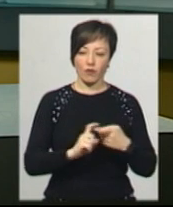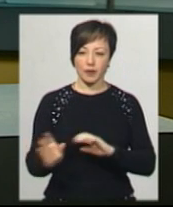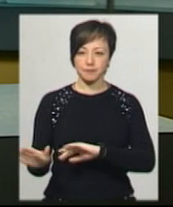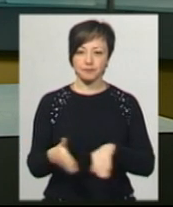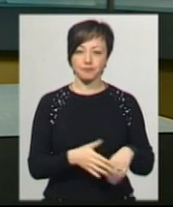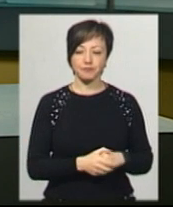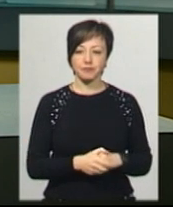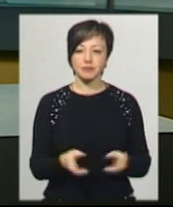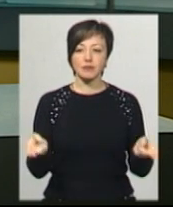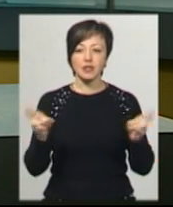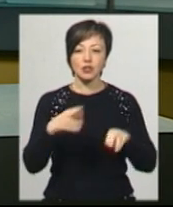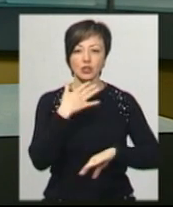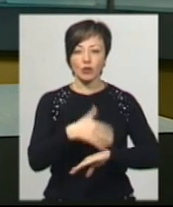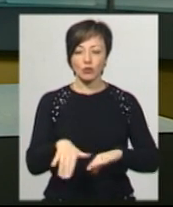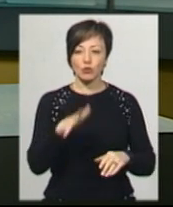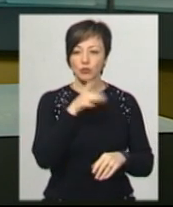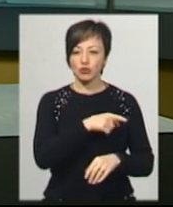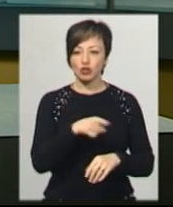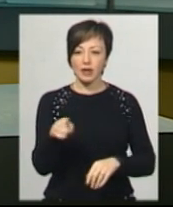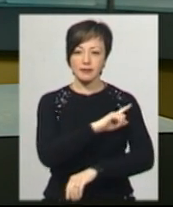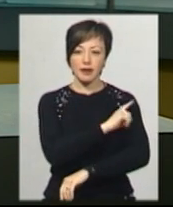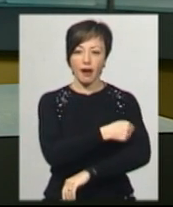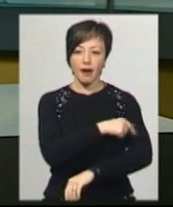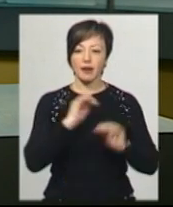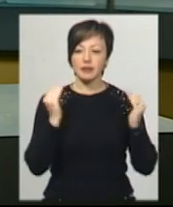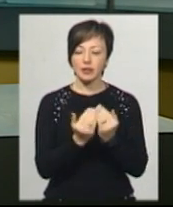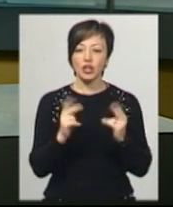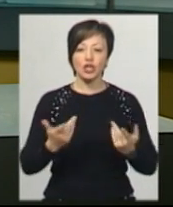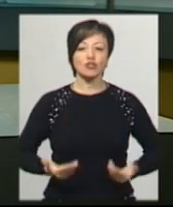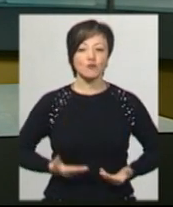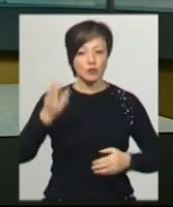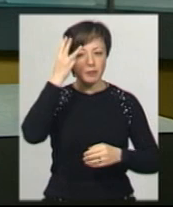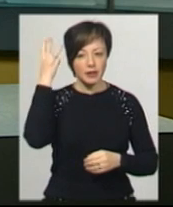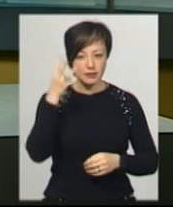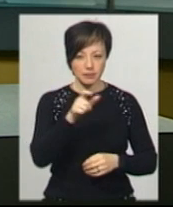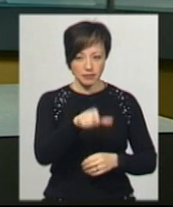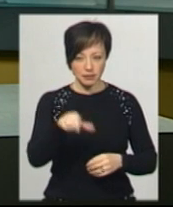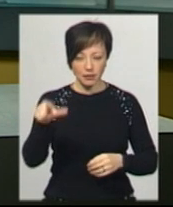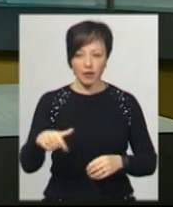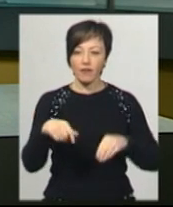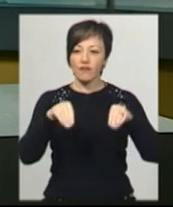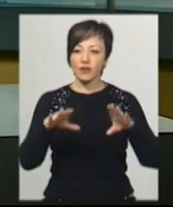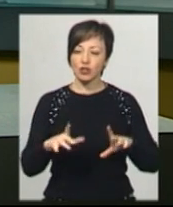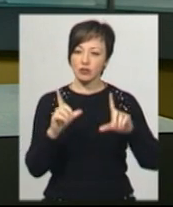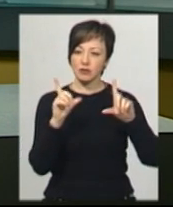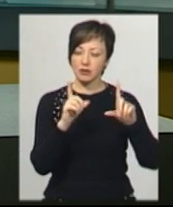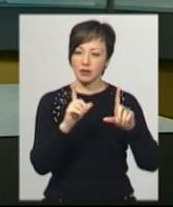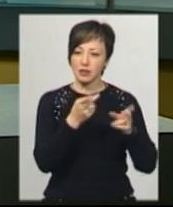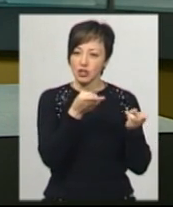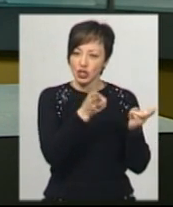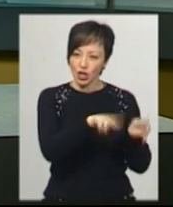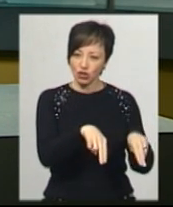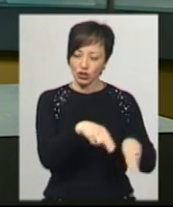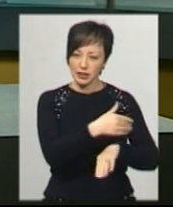Залишилися за кордоном під час карантину. Як нині живуть жителі Хмельницької області, котрі вирішили під час пандемії COVID-19